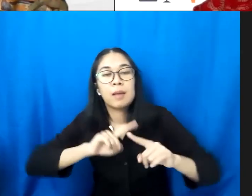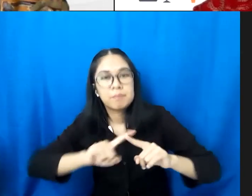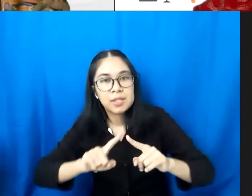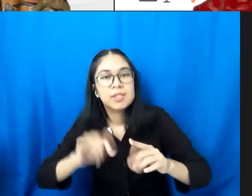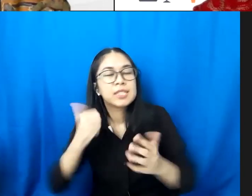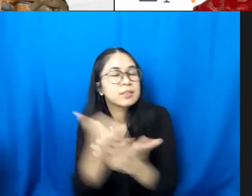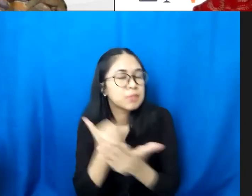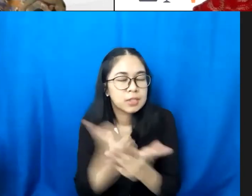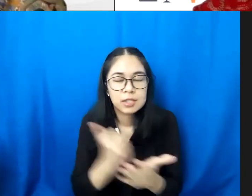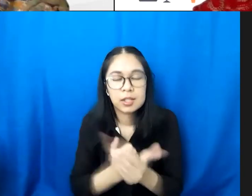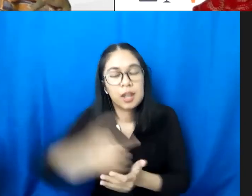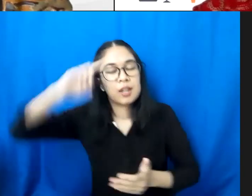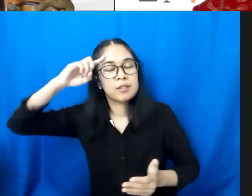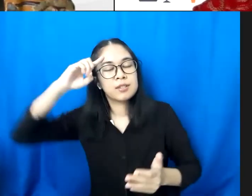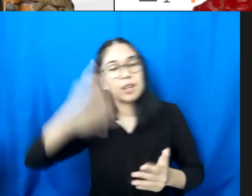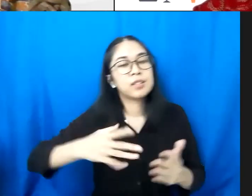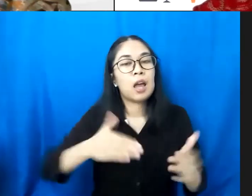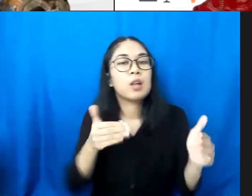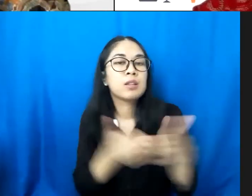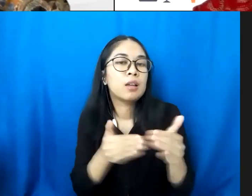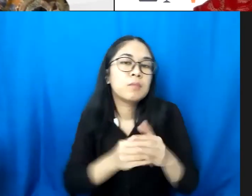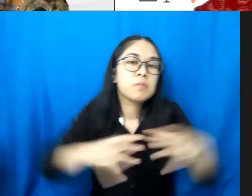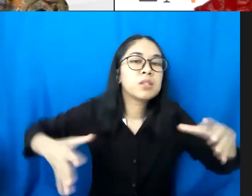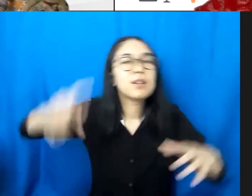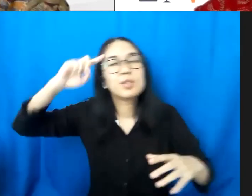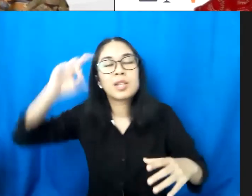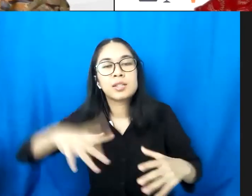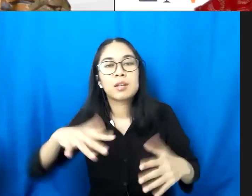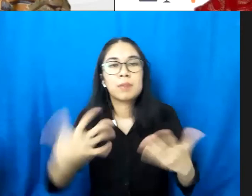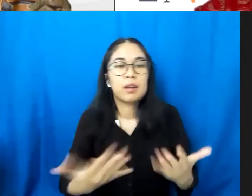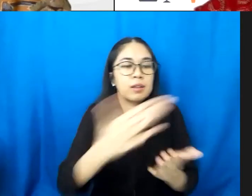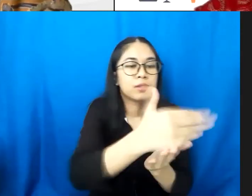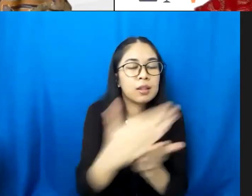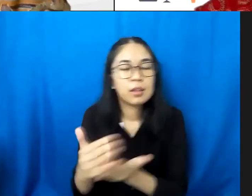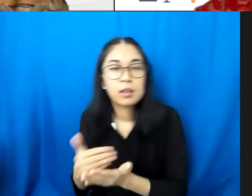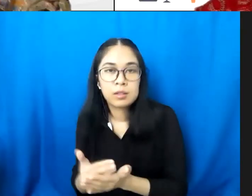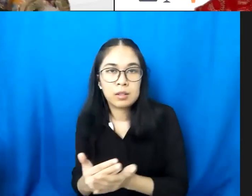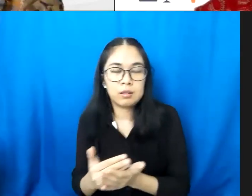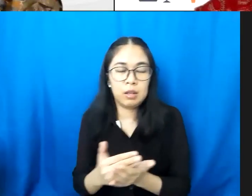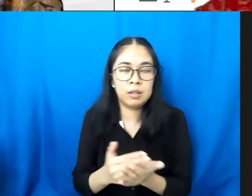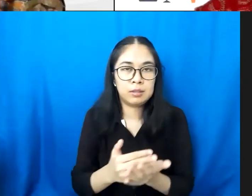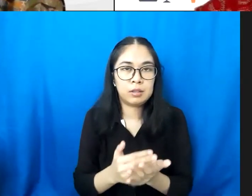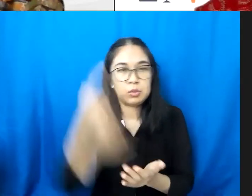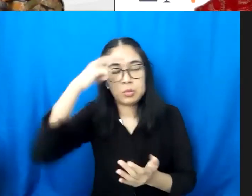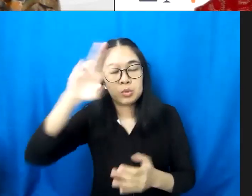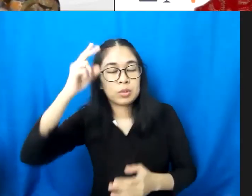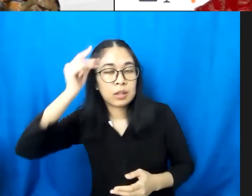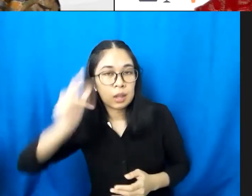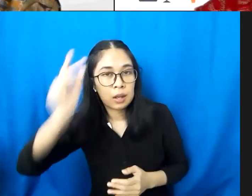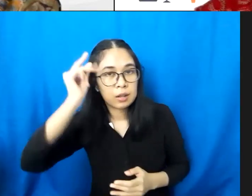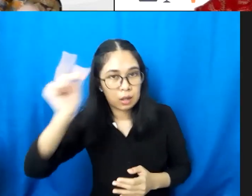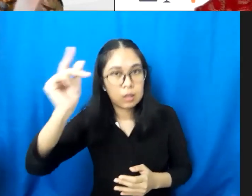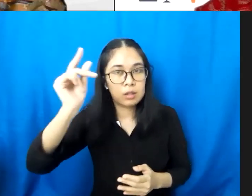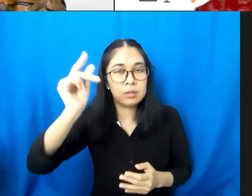manajemen data pengolahan data menjadikan data sebagai evidence untuk perencanaan dan perencanaan yang